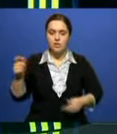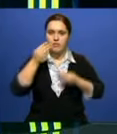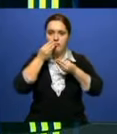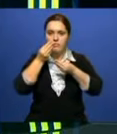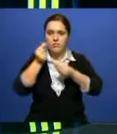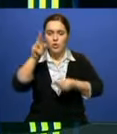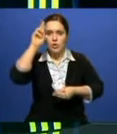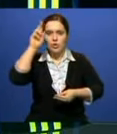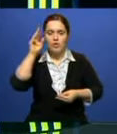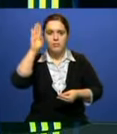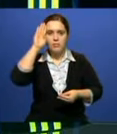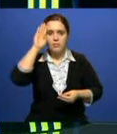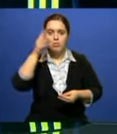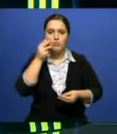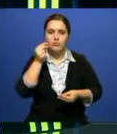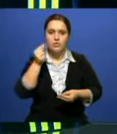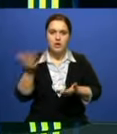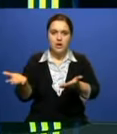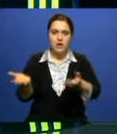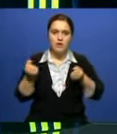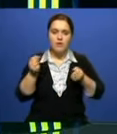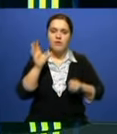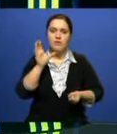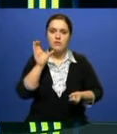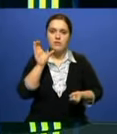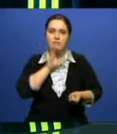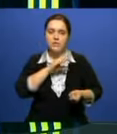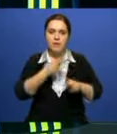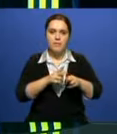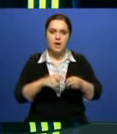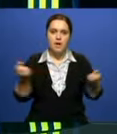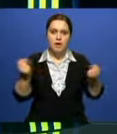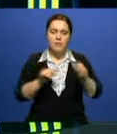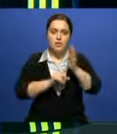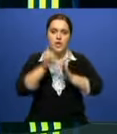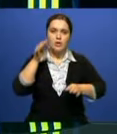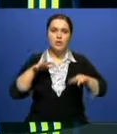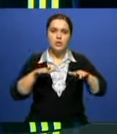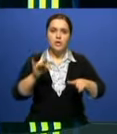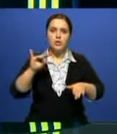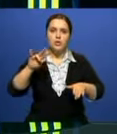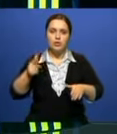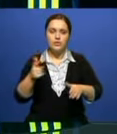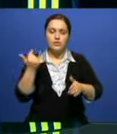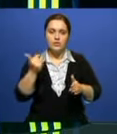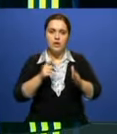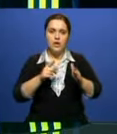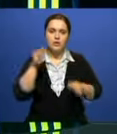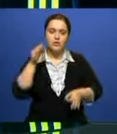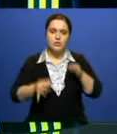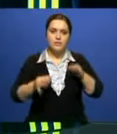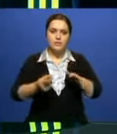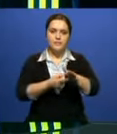неизвестный. В этот же день Рудненская полиция возбудила дело, в начале июня материалы были приняты к производству